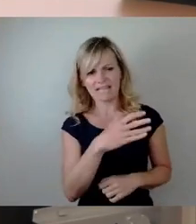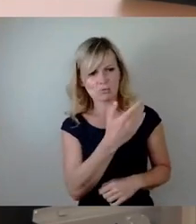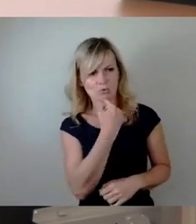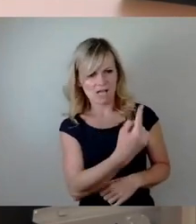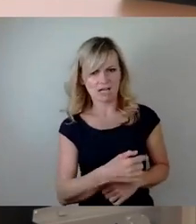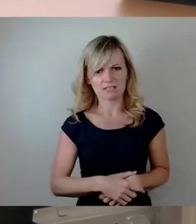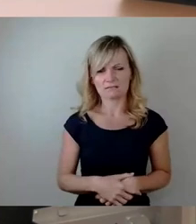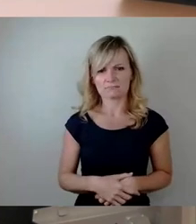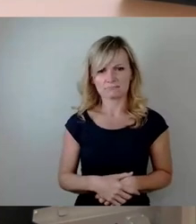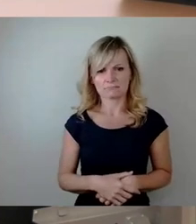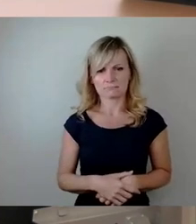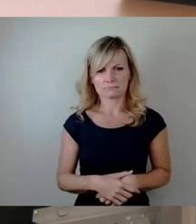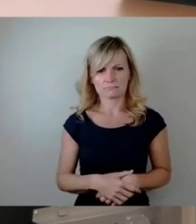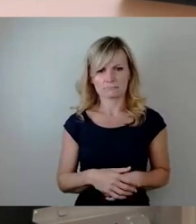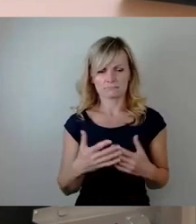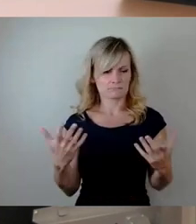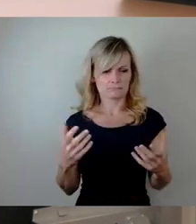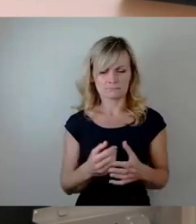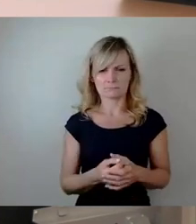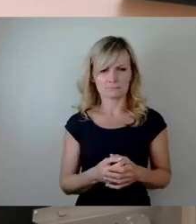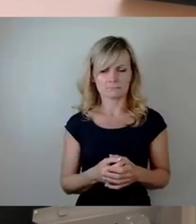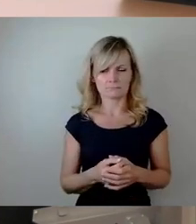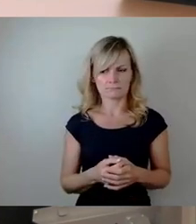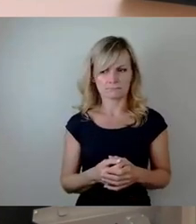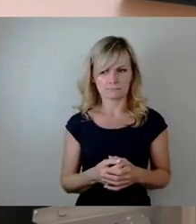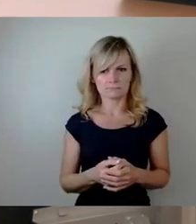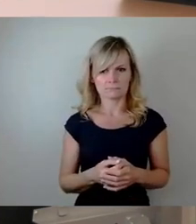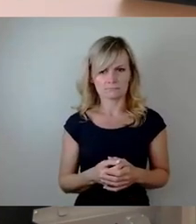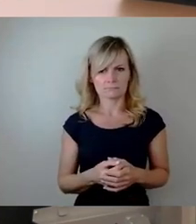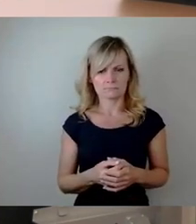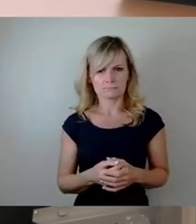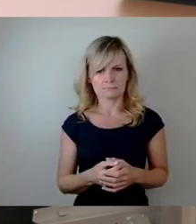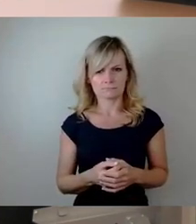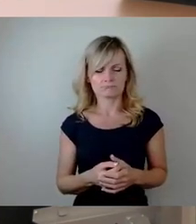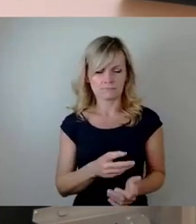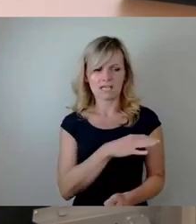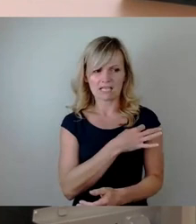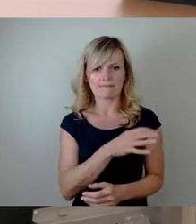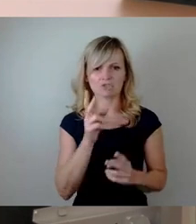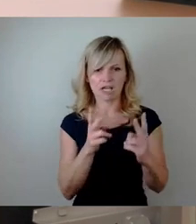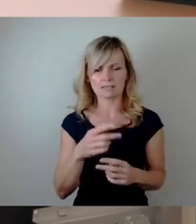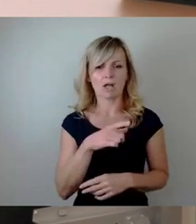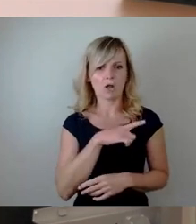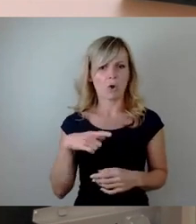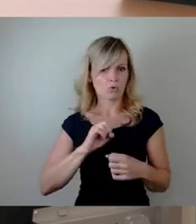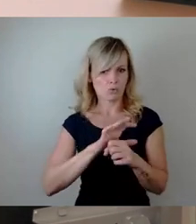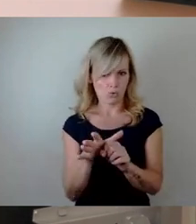unbenommen, dass es in Größenordnung Impfschäden und auch Long-Covid